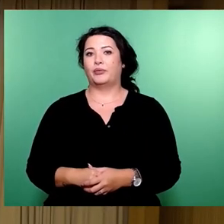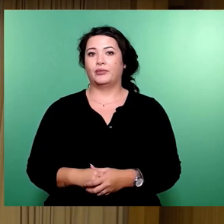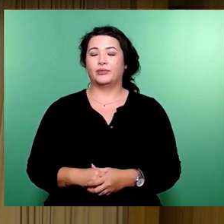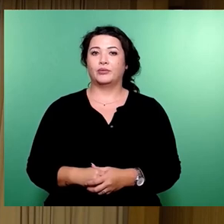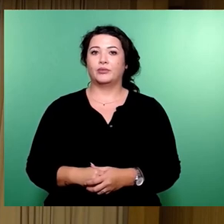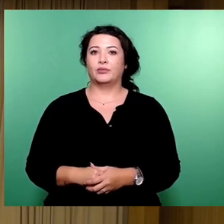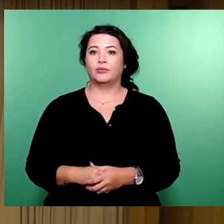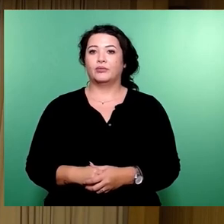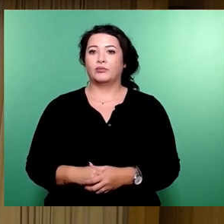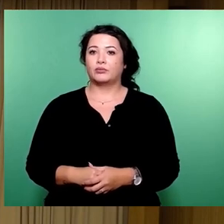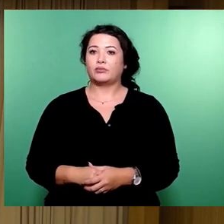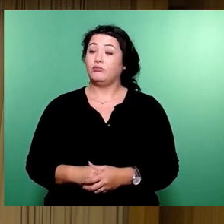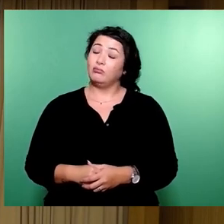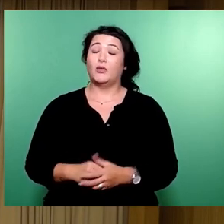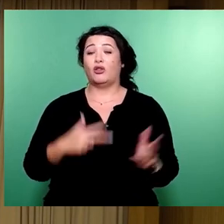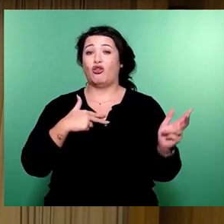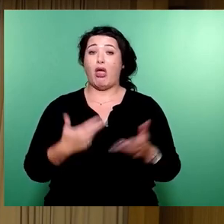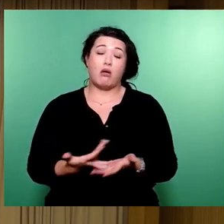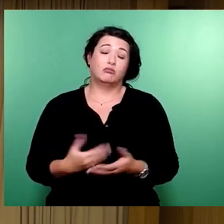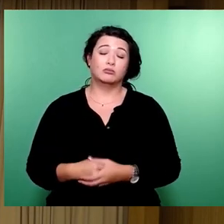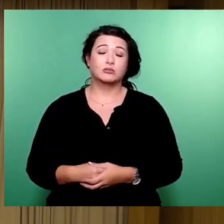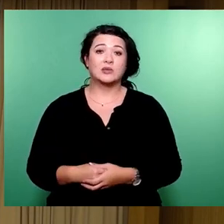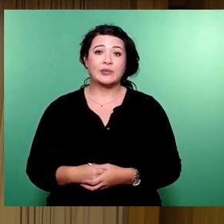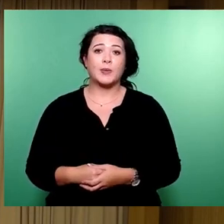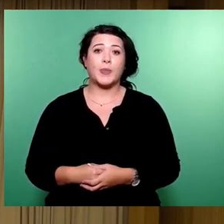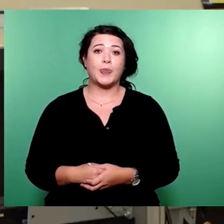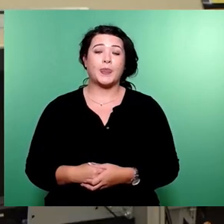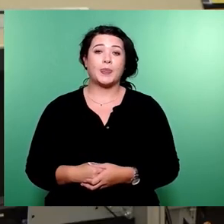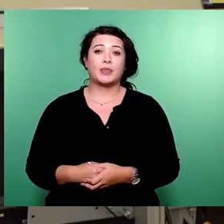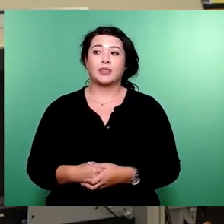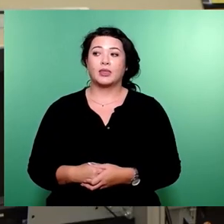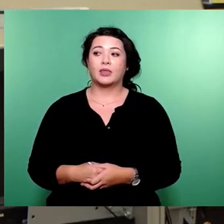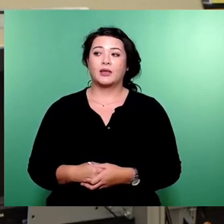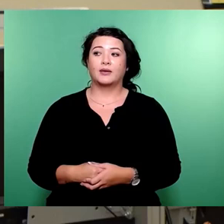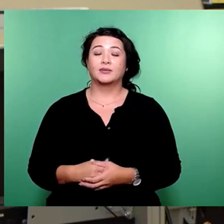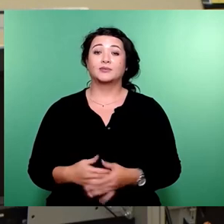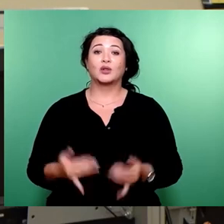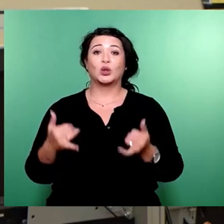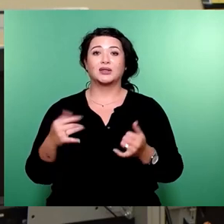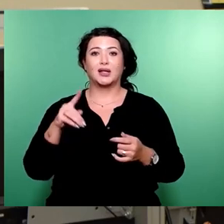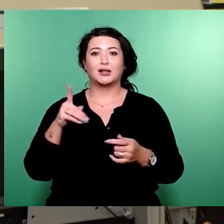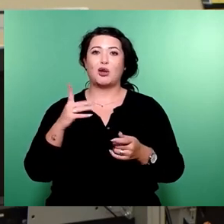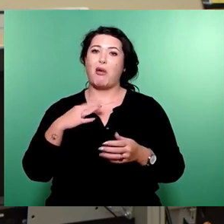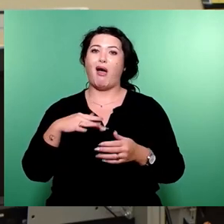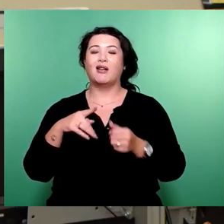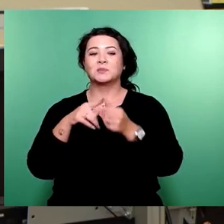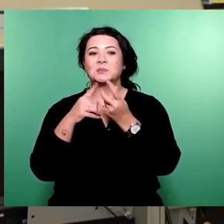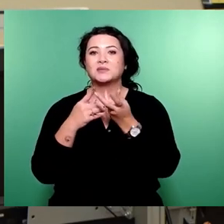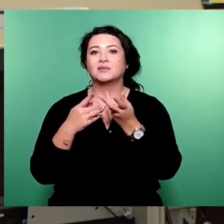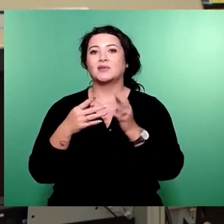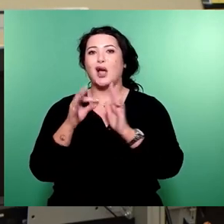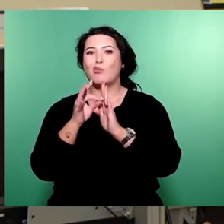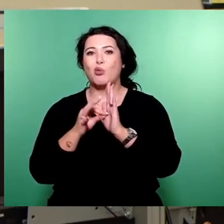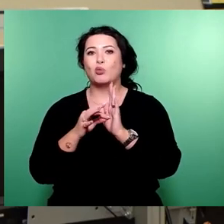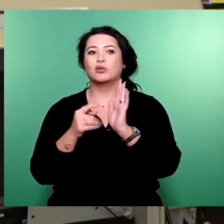finde ich fair. So, und jetzt noch mal kurz zu ein paar Details, weil was wir mit diesen 5,5 Millionen